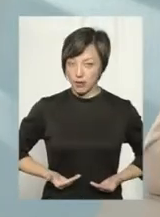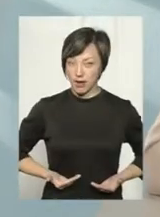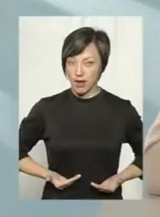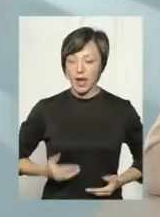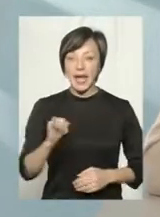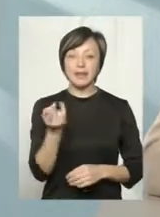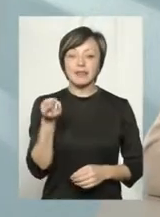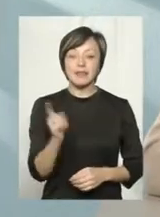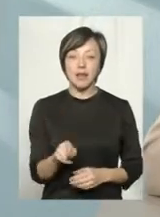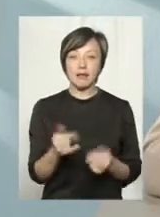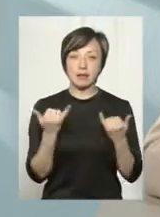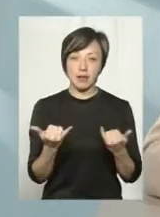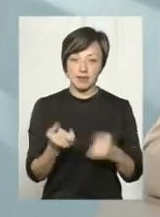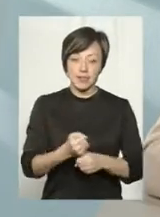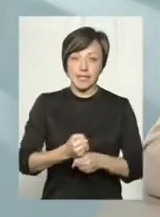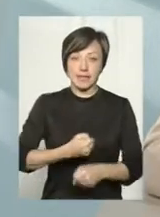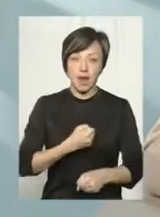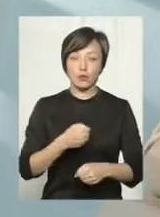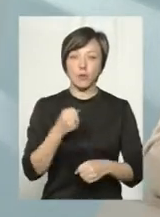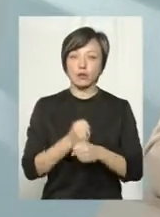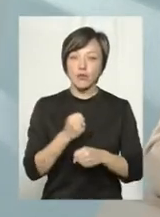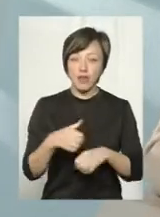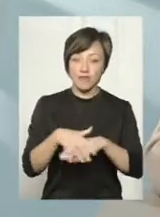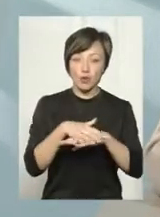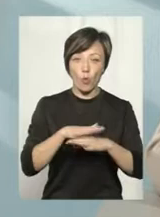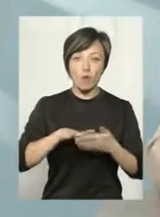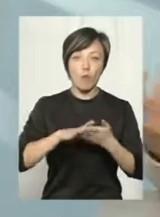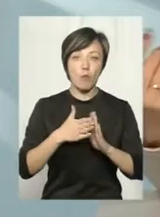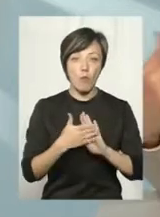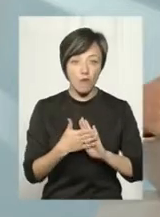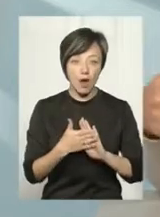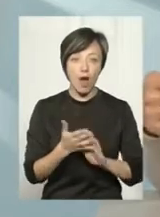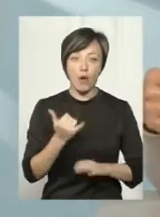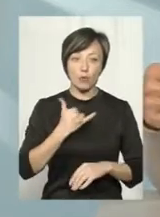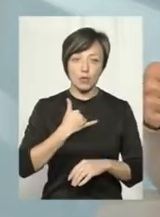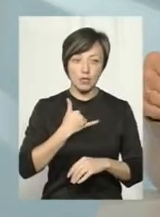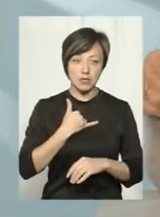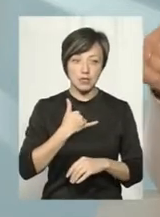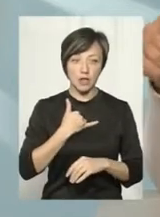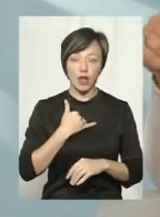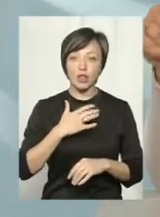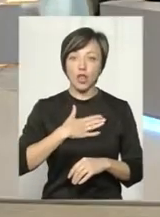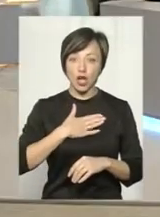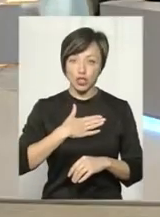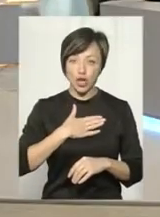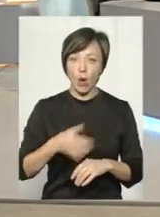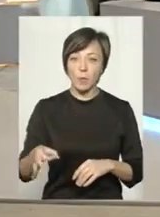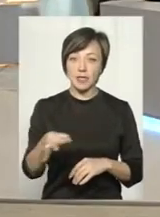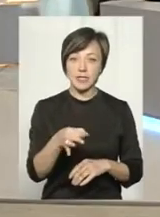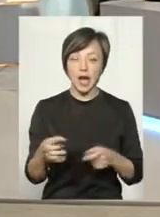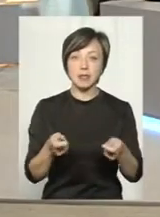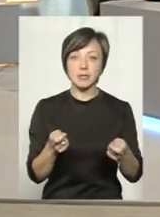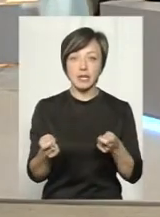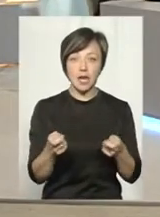і те, як нас зараз заставляють працювати в ринкових умовах, а в наша обласна